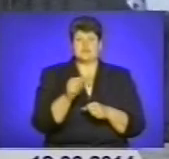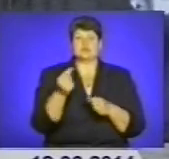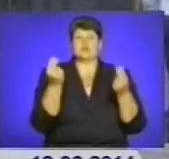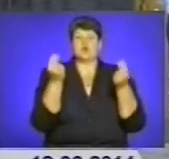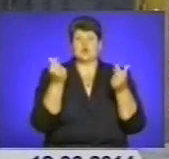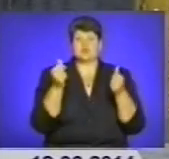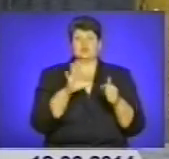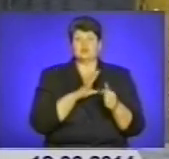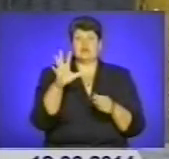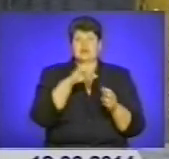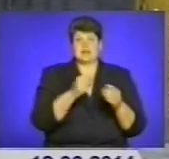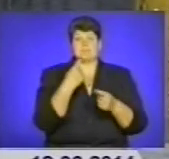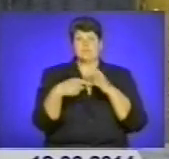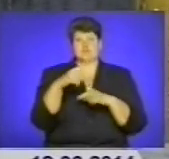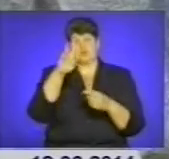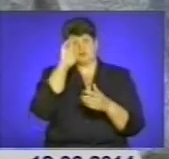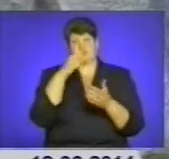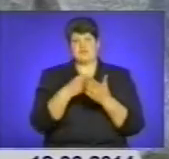народні гроші повернути у держбюджет.